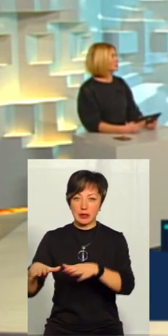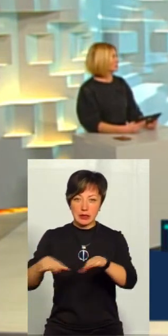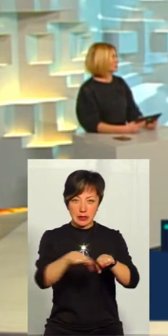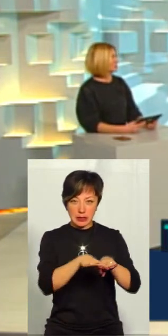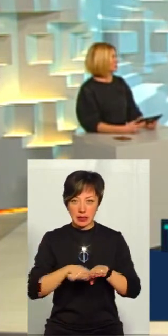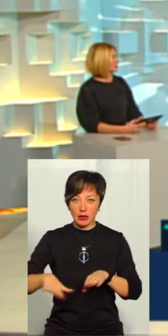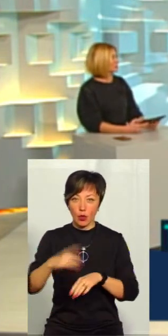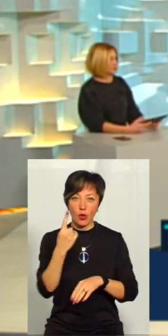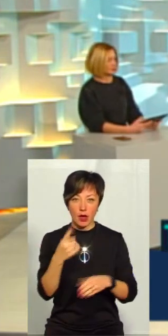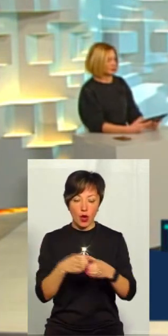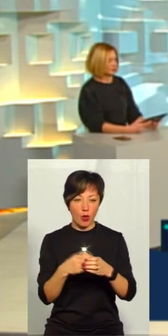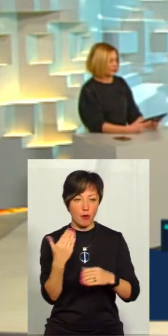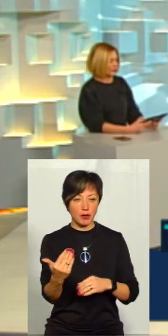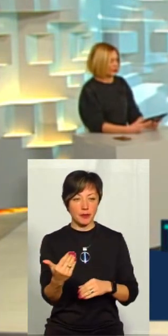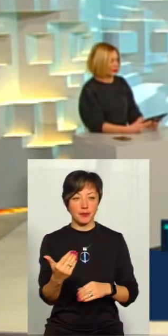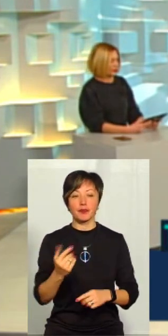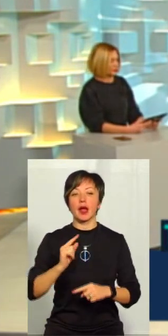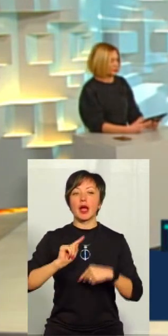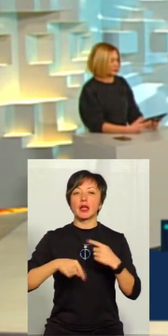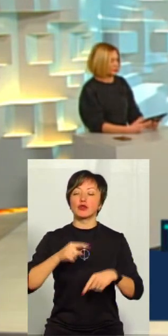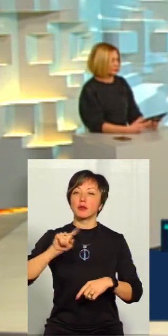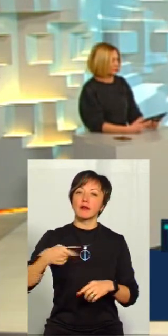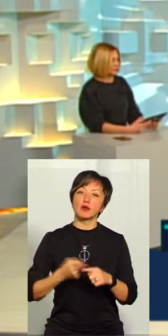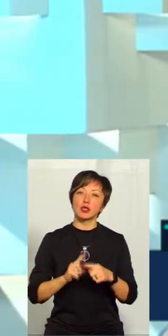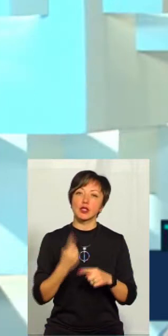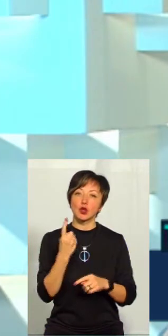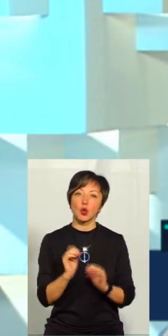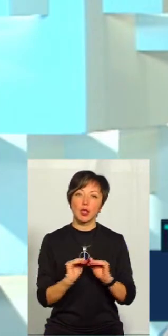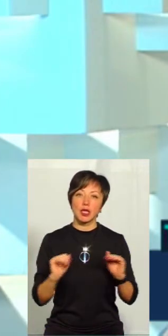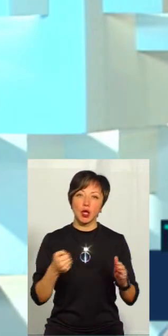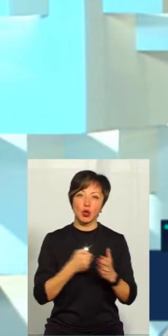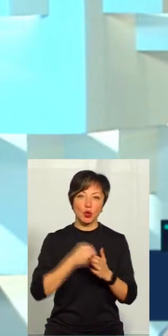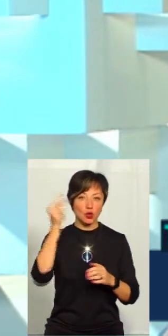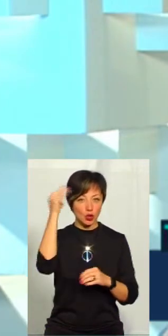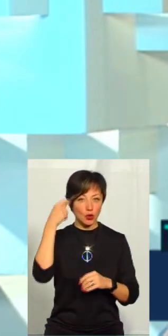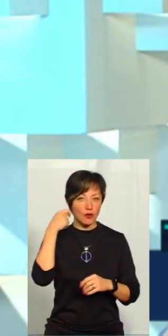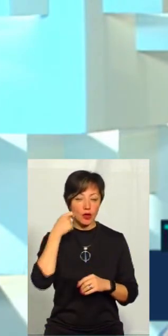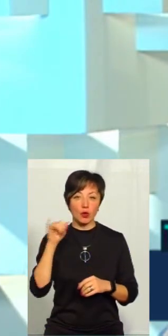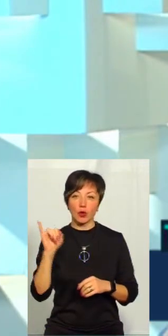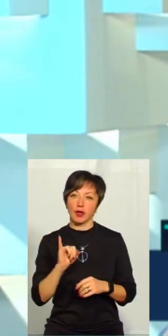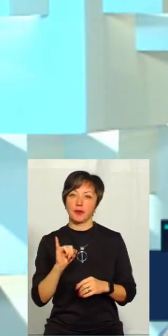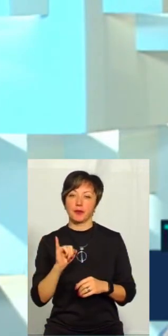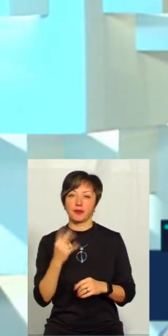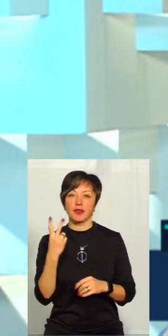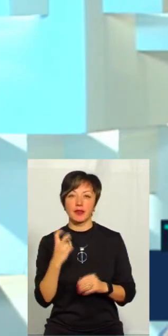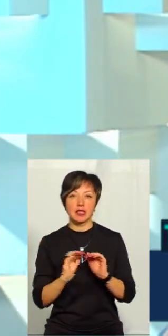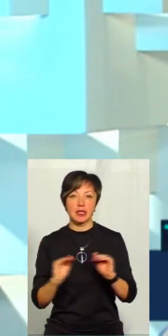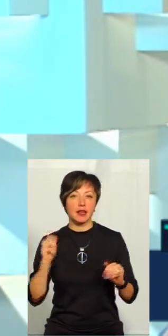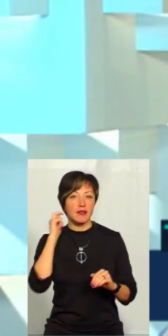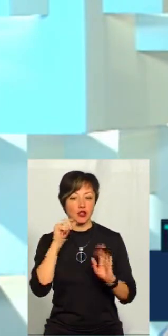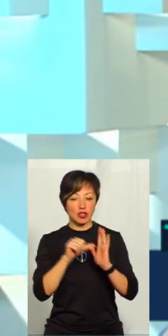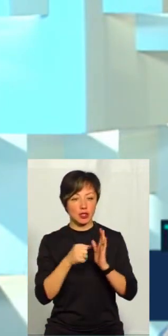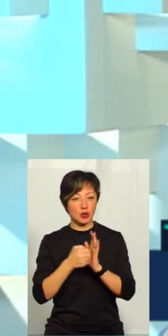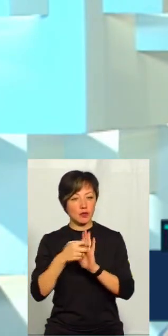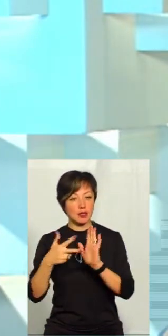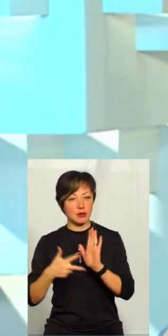територія однієї громади. Наступна вимога – 100 дітей дошкільного віку і 200 дітей віком